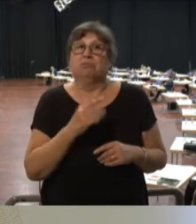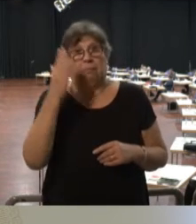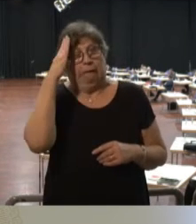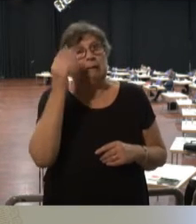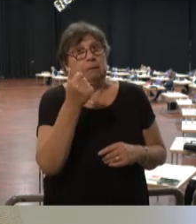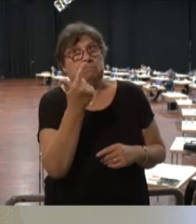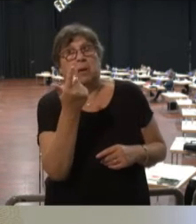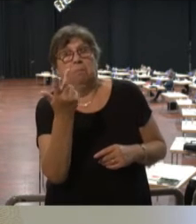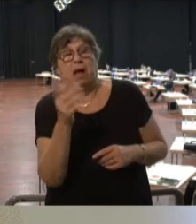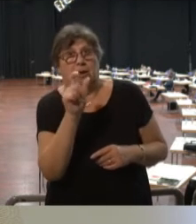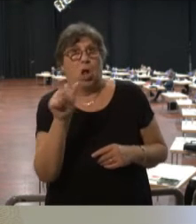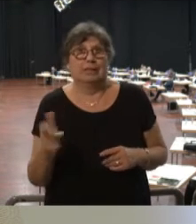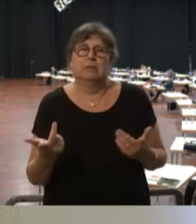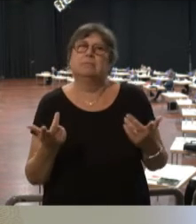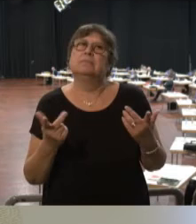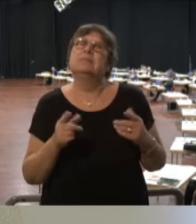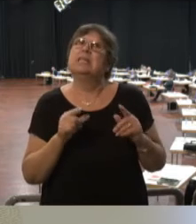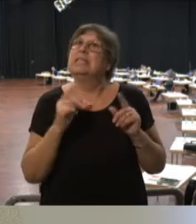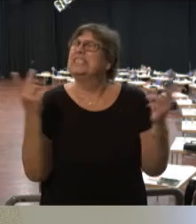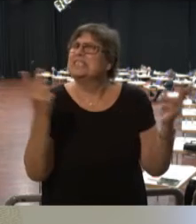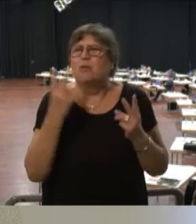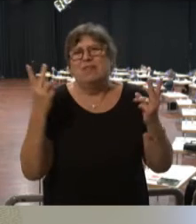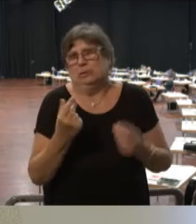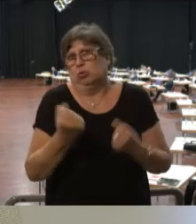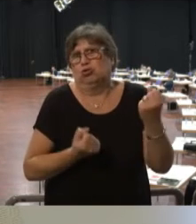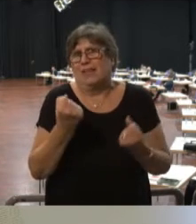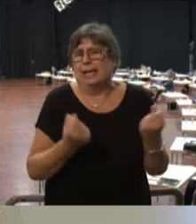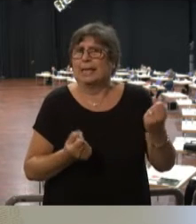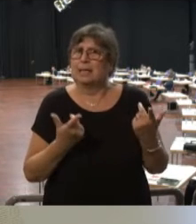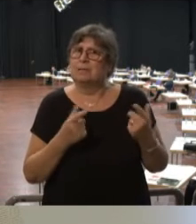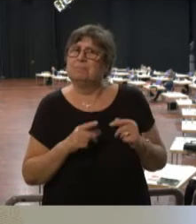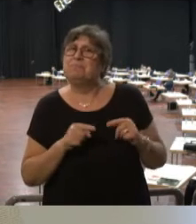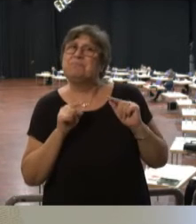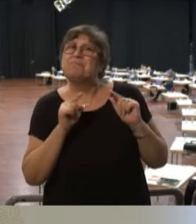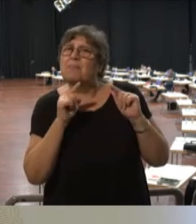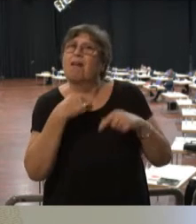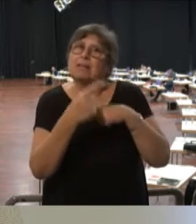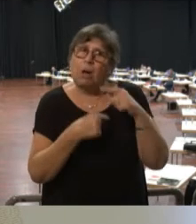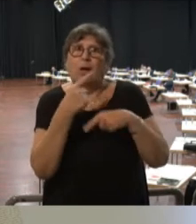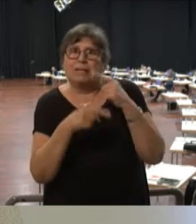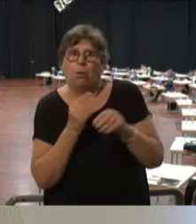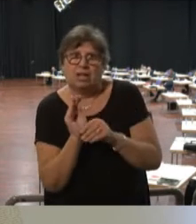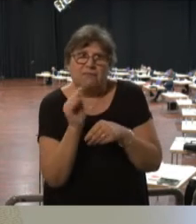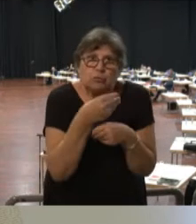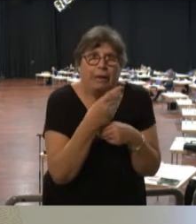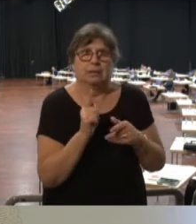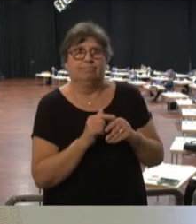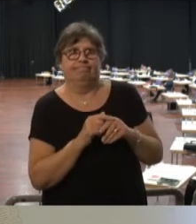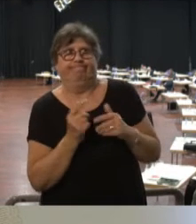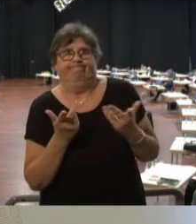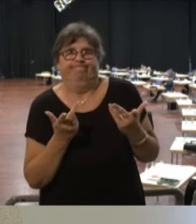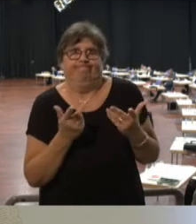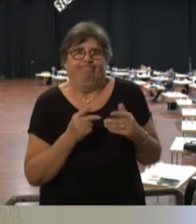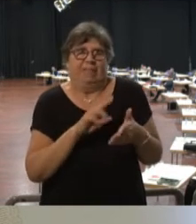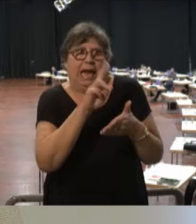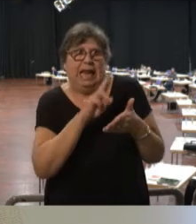einige, für die ist das sowieso schon schwierig. Die müssen also sich dauernd verstecken und ihr nicht